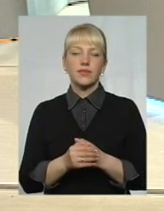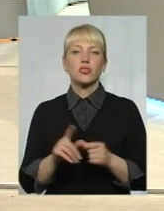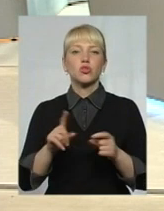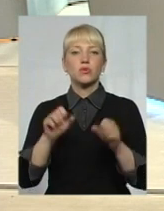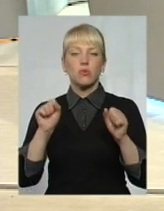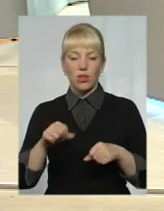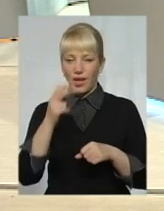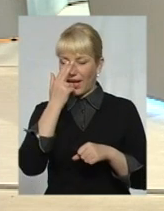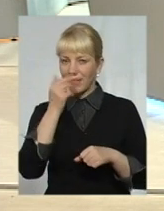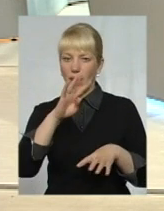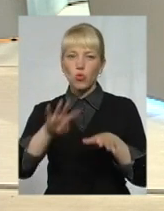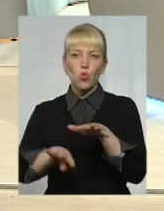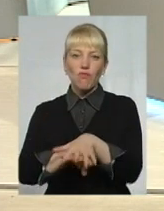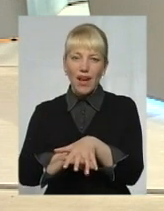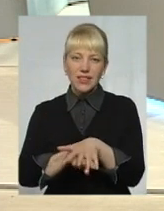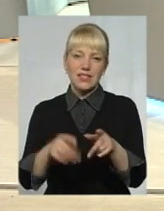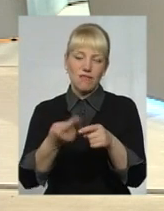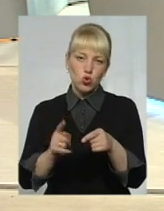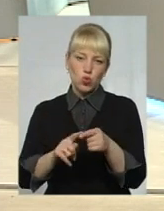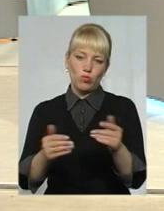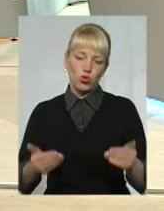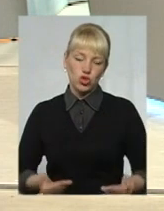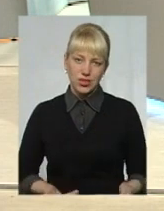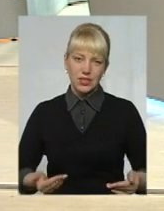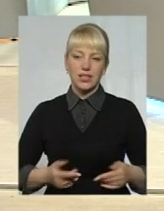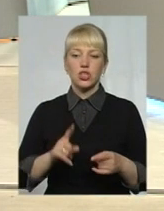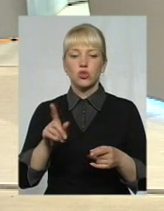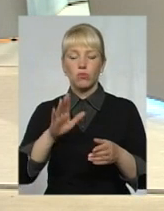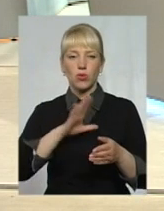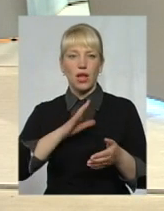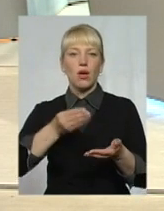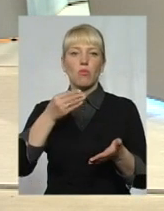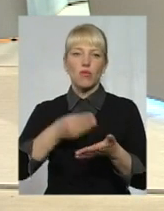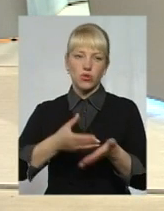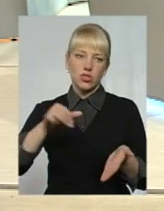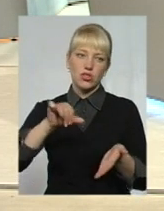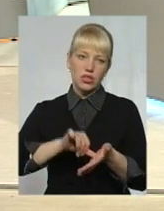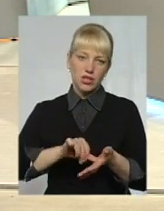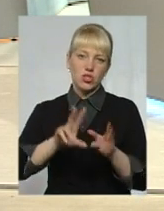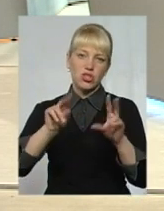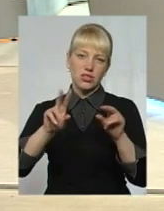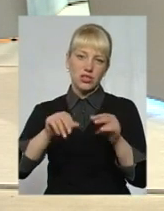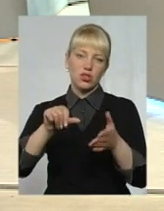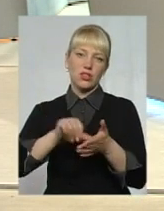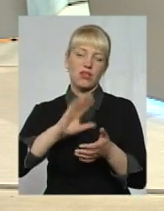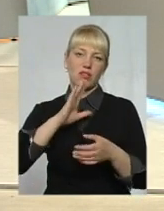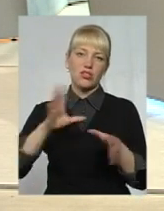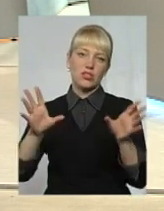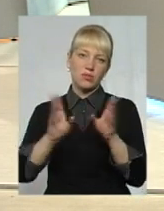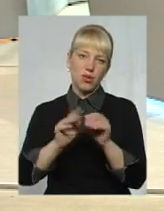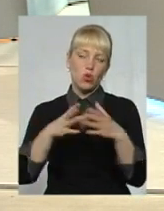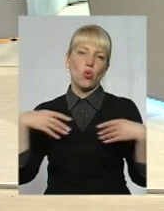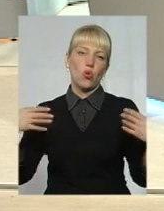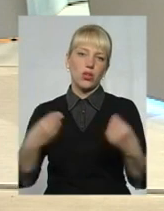змогла адаптуватися в цьому житті, і стати повноцінним членом і щасливим членом нашої спільної родини.